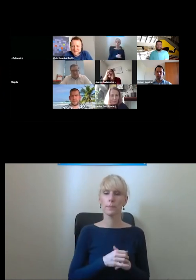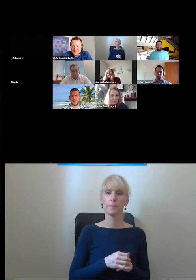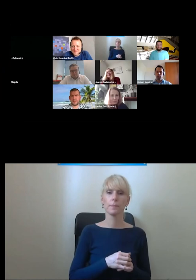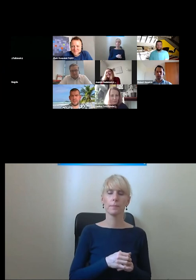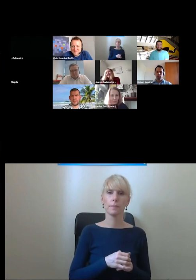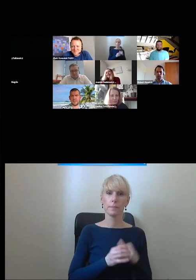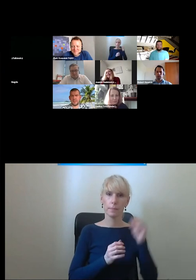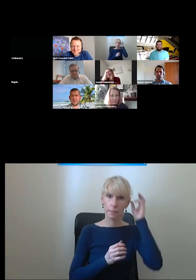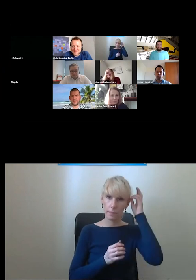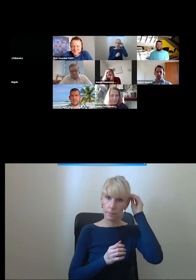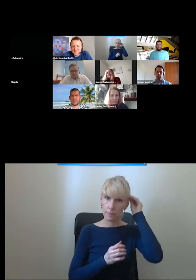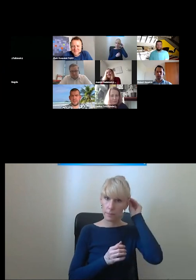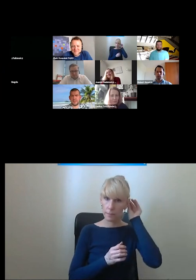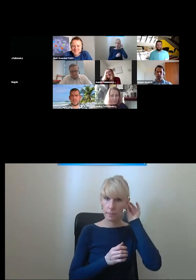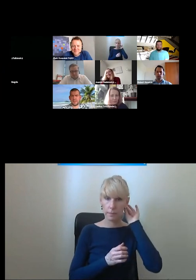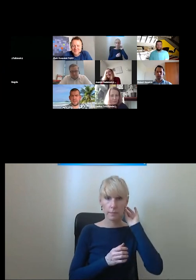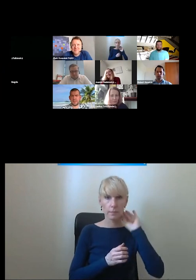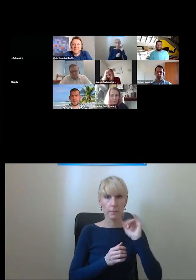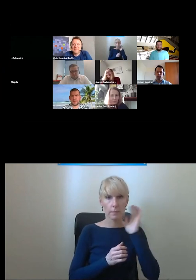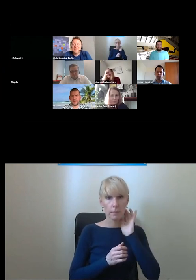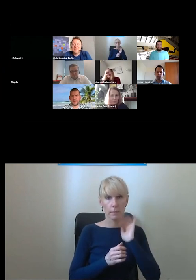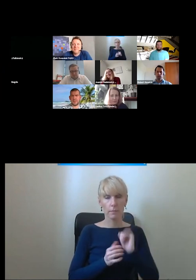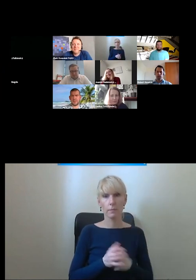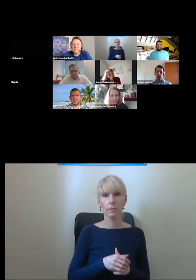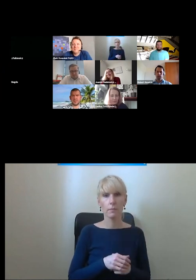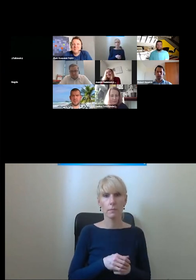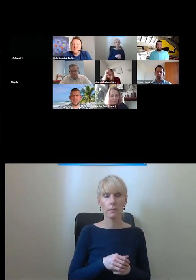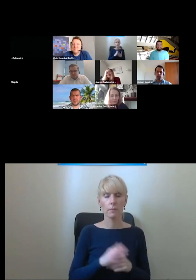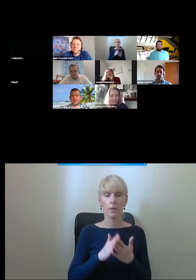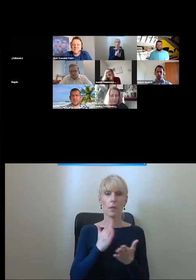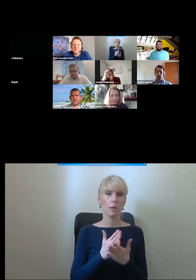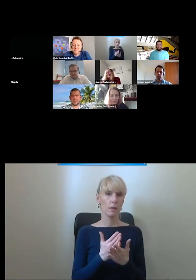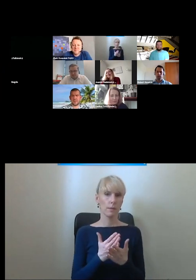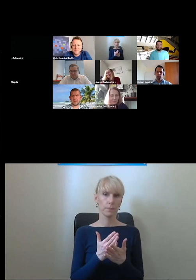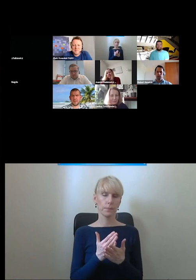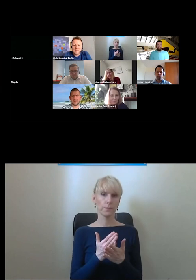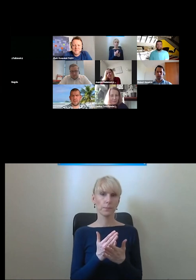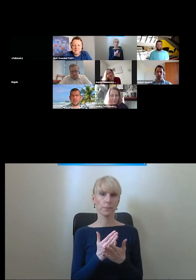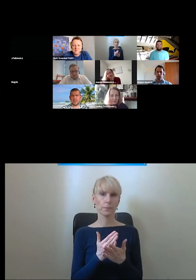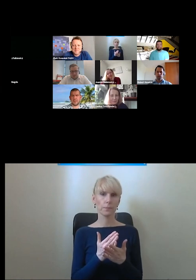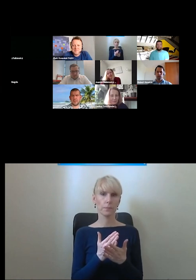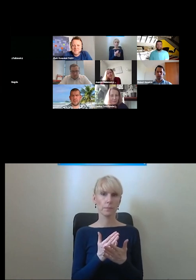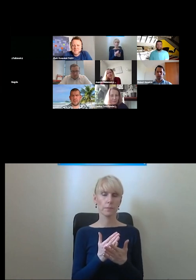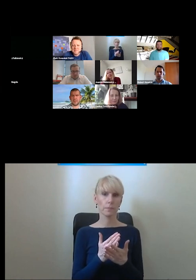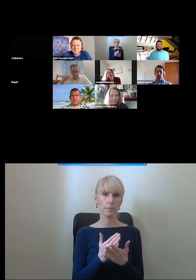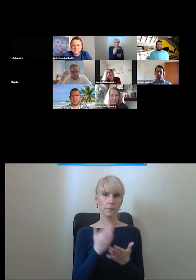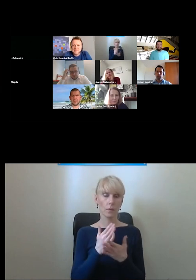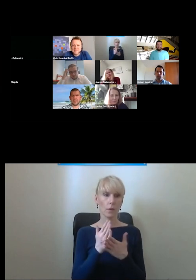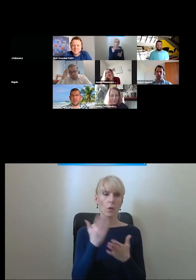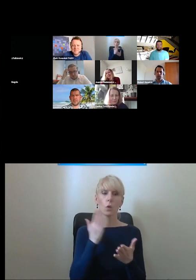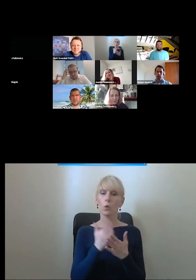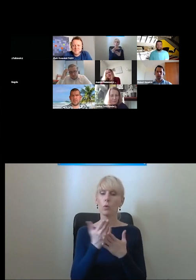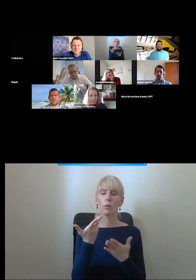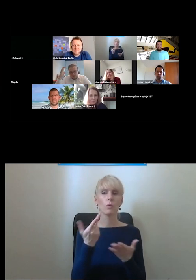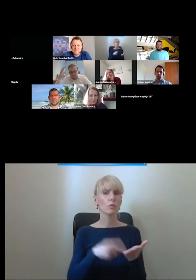ja bym to podsumował czy może pozostawił nas wszystkich z takim stwierdzeniem które dzisiaj tutaj padło i które często pada w